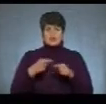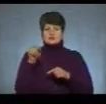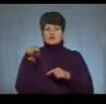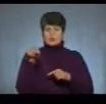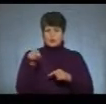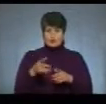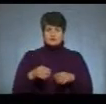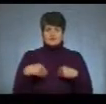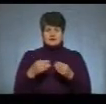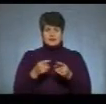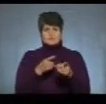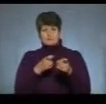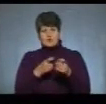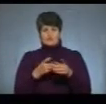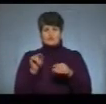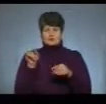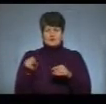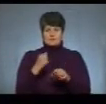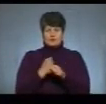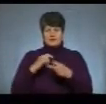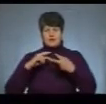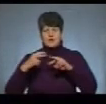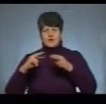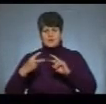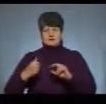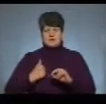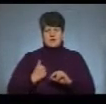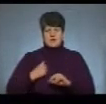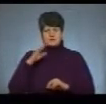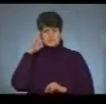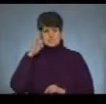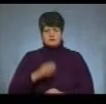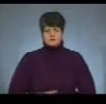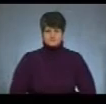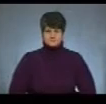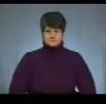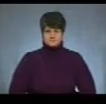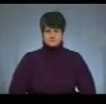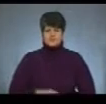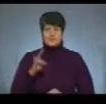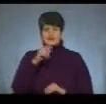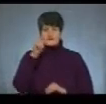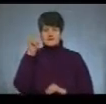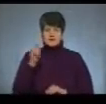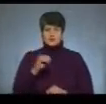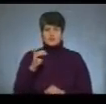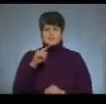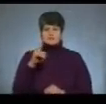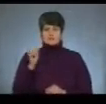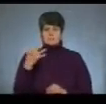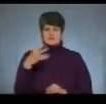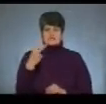аеропорту постачали зброю. Там здійснювалась ротація бійців. На війні Юрій Заблоцький 52